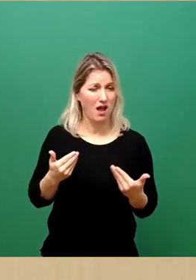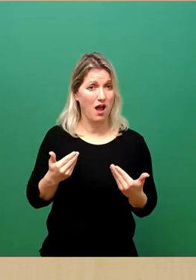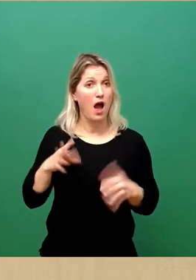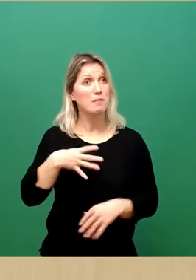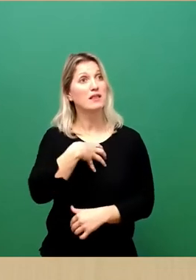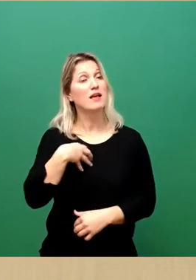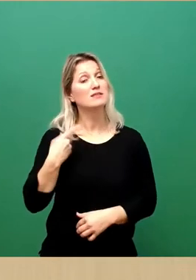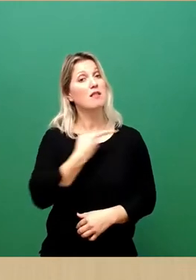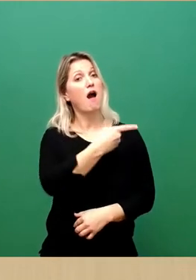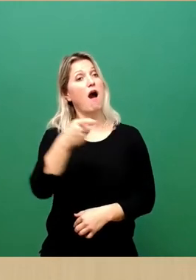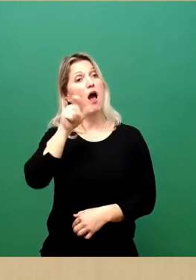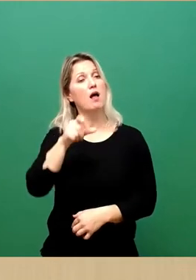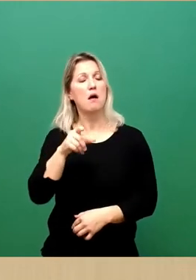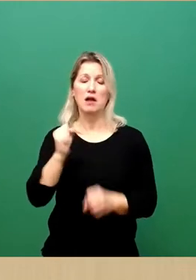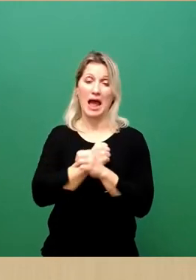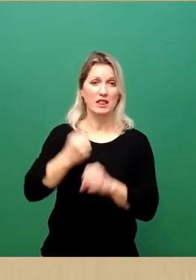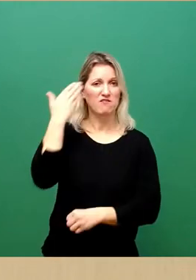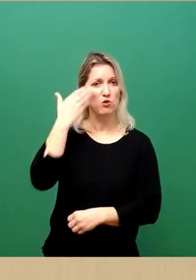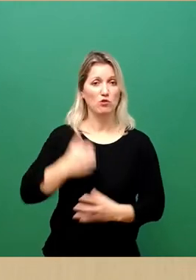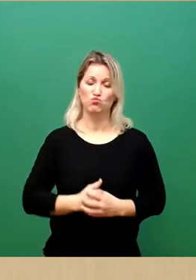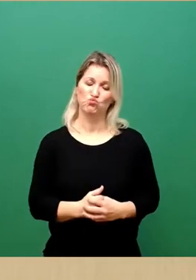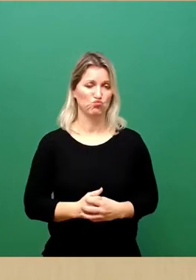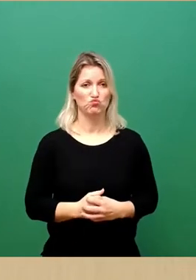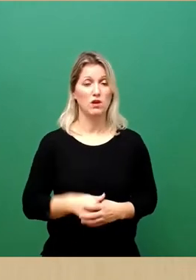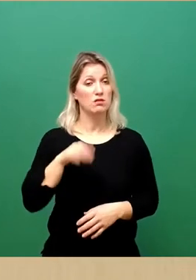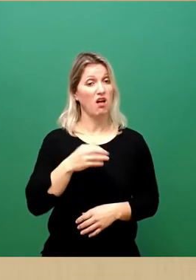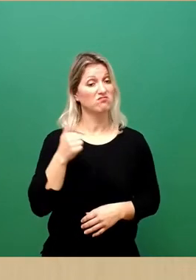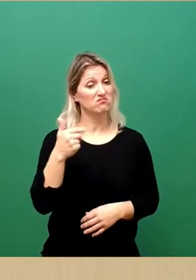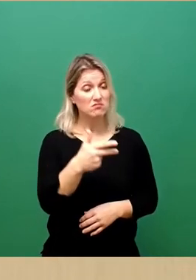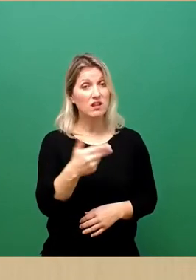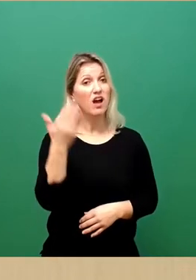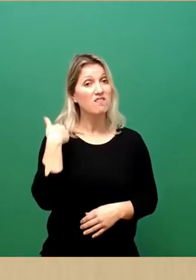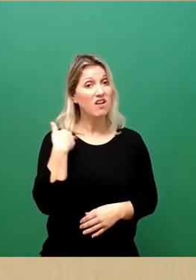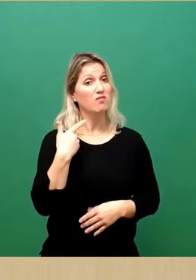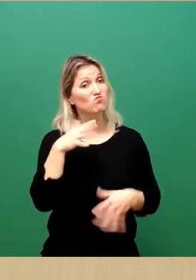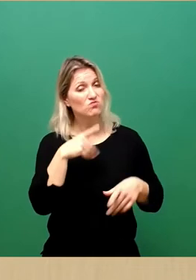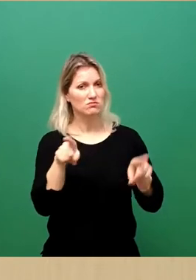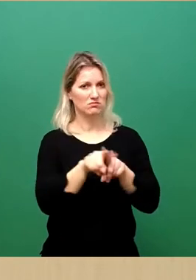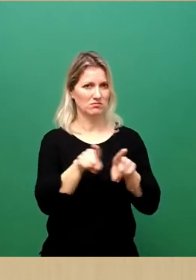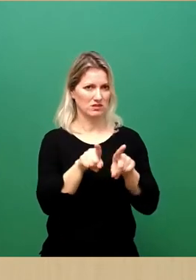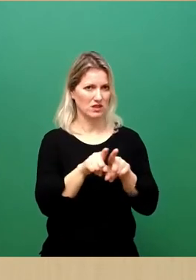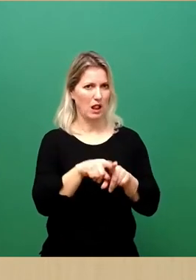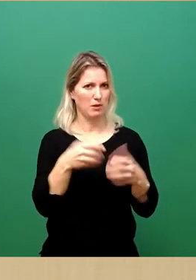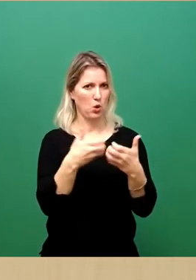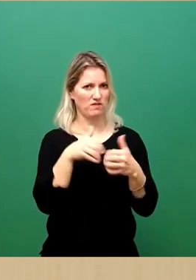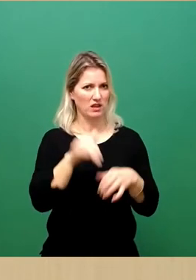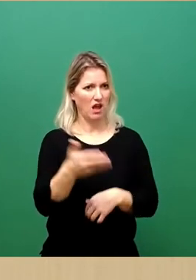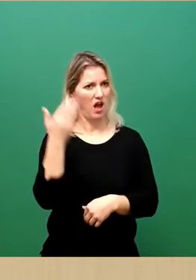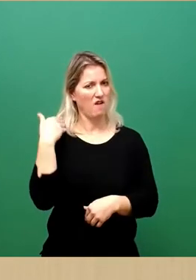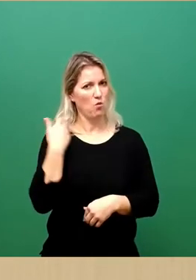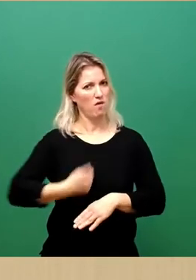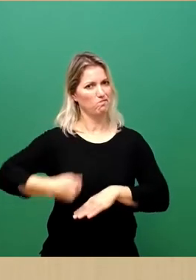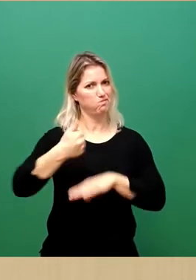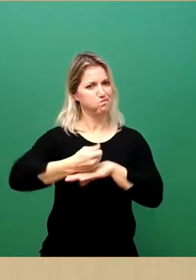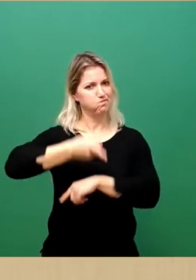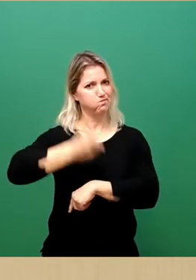unvorstellbar. Denn es leben hier viele Menschen, die vor ähnlichen bewaffneten Konflikten, unmenschlichen Diktatoren und Lebensbedingungen